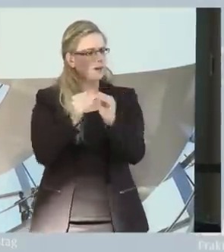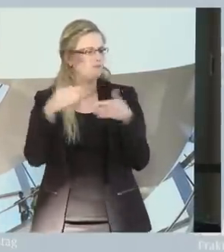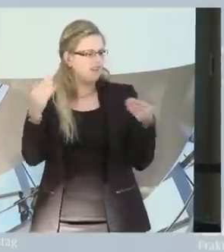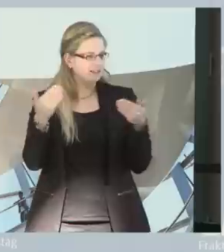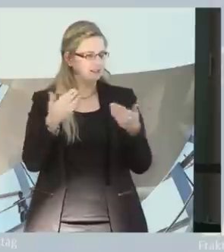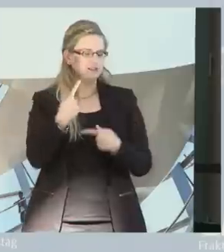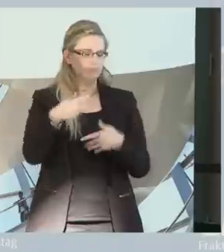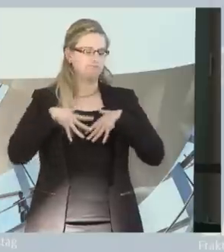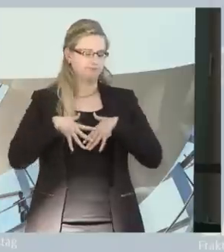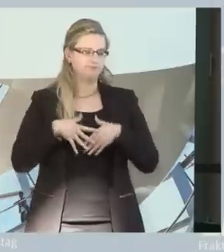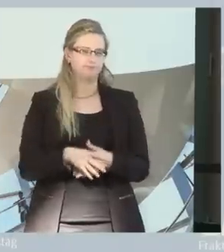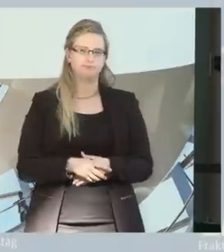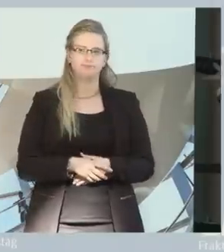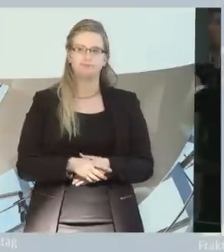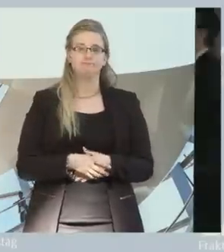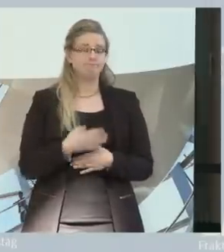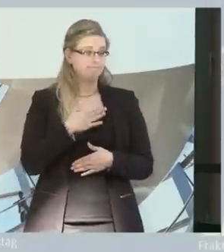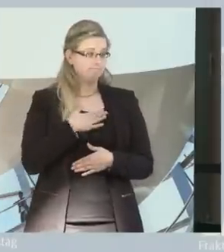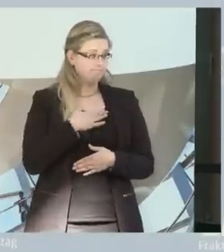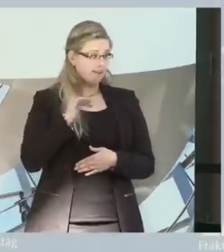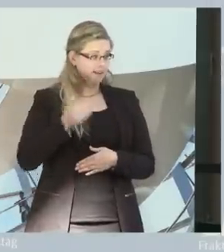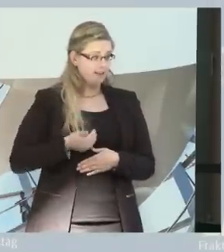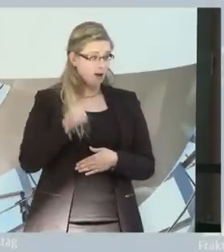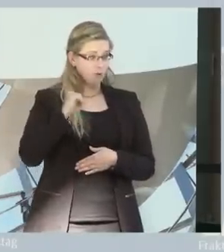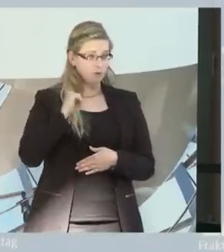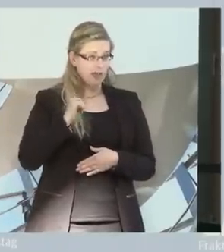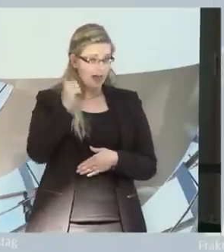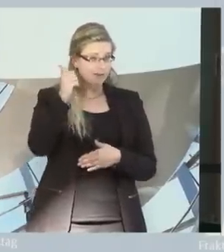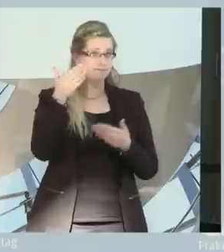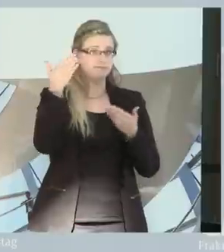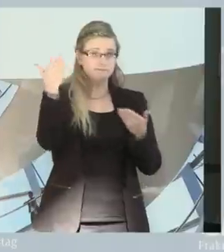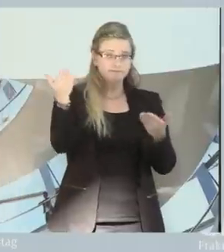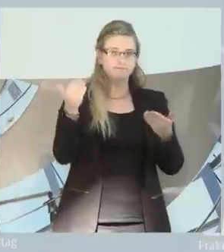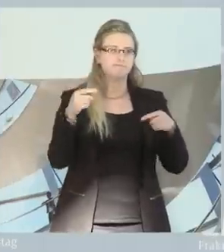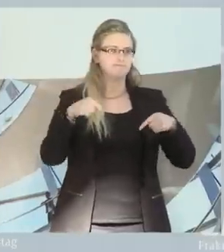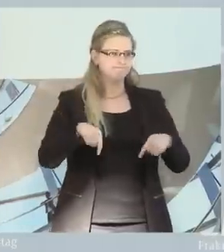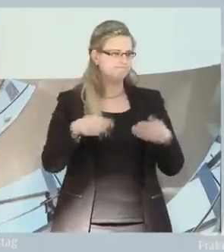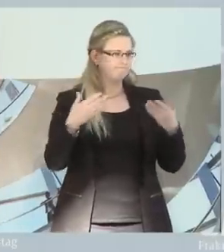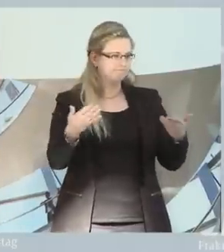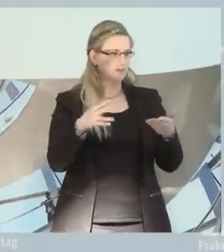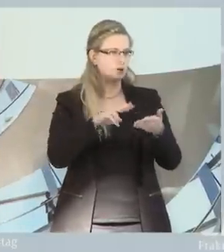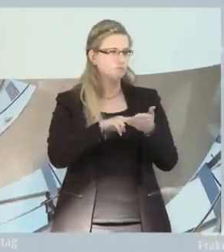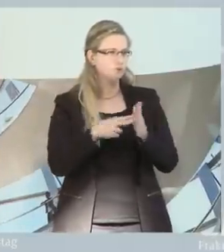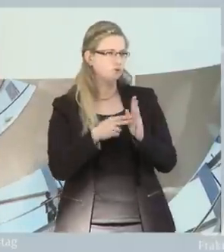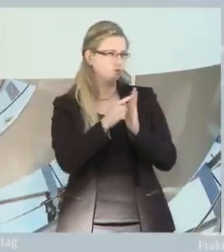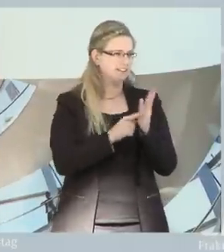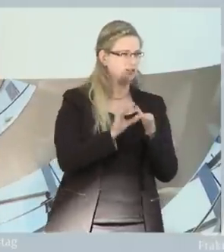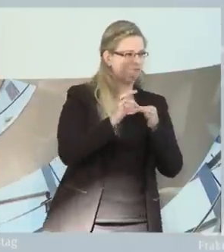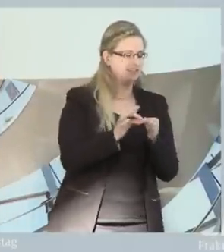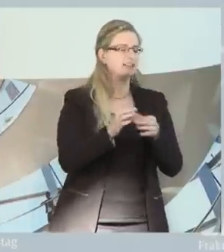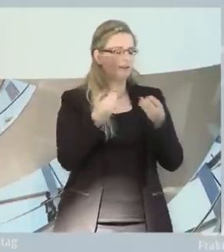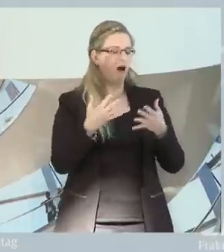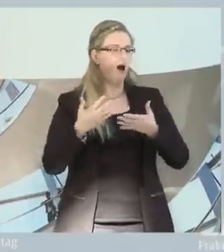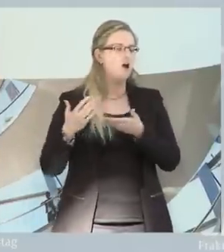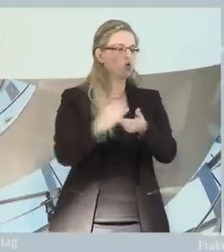beschäftigen haben. Meine Damen und Herren, was ist die politische Rahmenbedingung? Die Rahmenbedingung ist der Koalitionsvertrag,